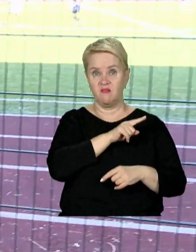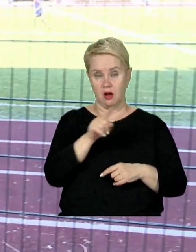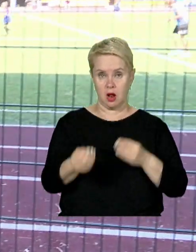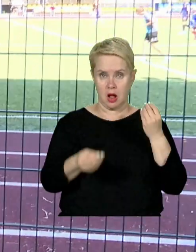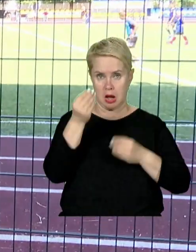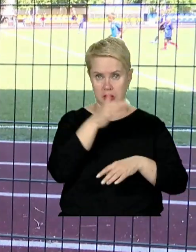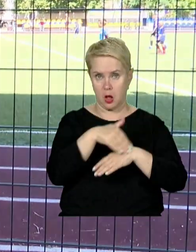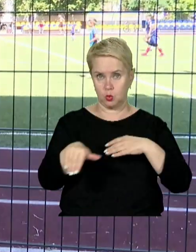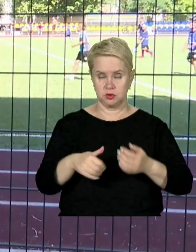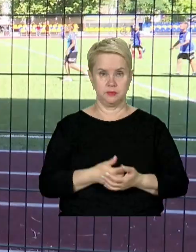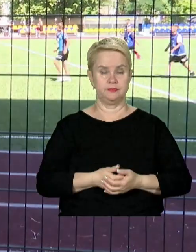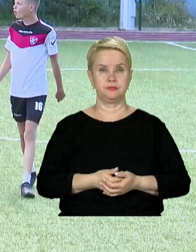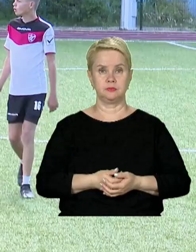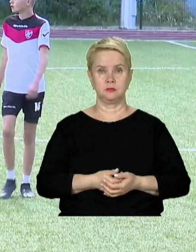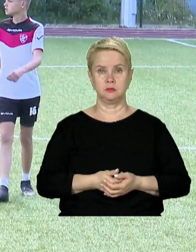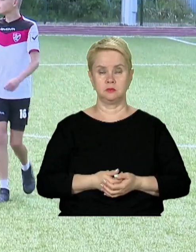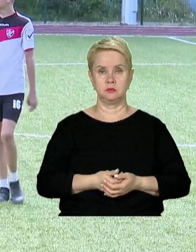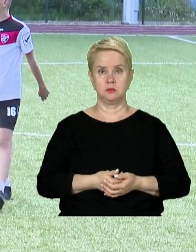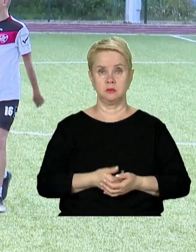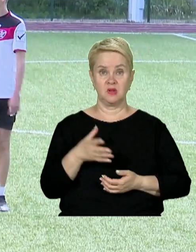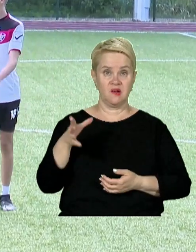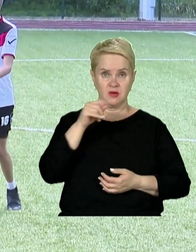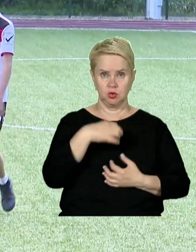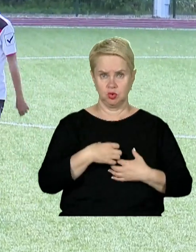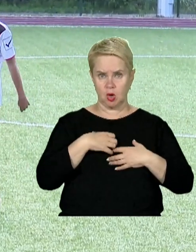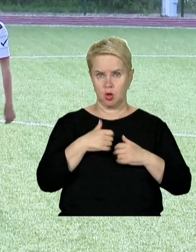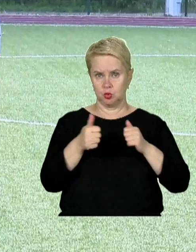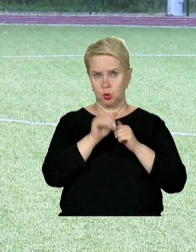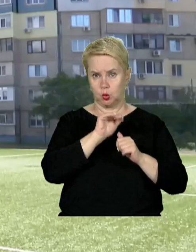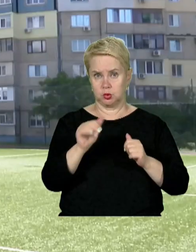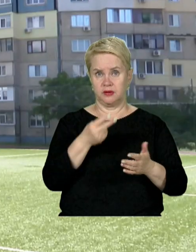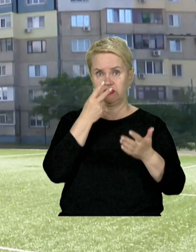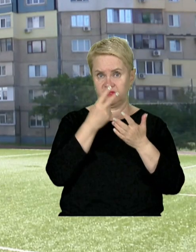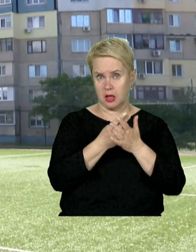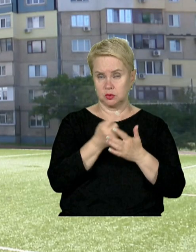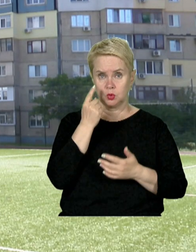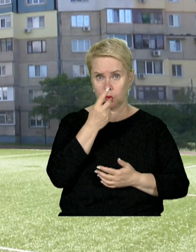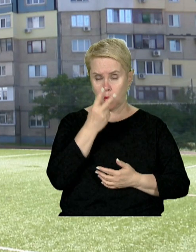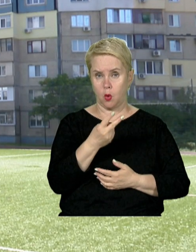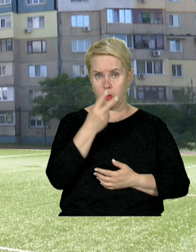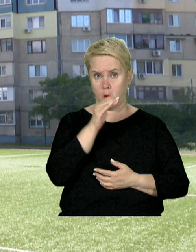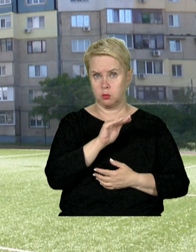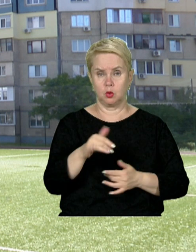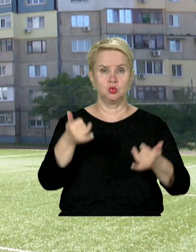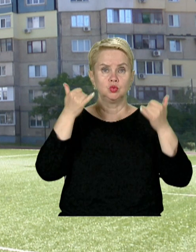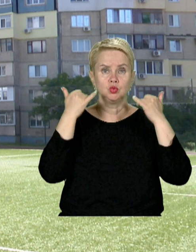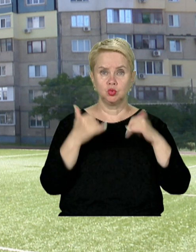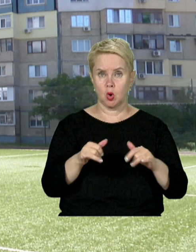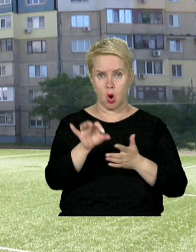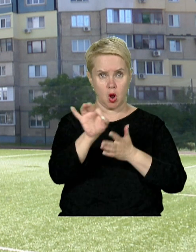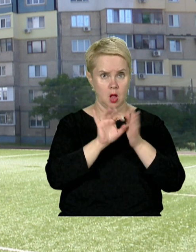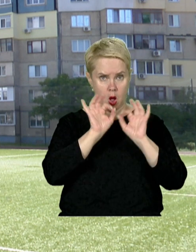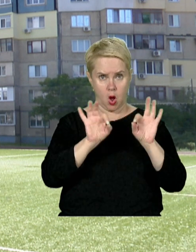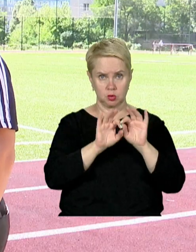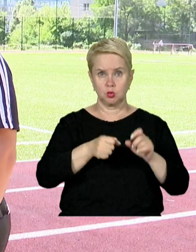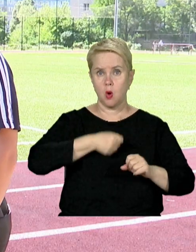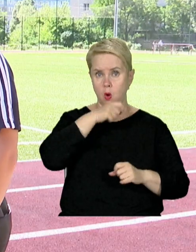гралися на вулиці. Увесь цей жах сусідські діти бачили на власні очі. Побачене малих шокувало і вони одразу